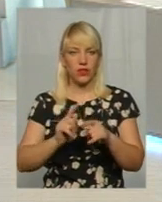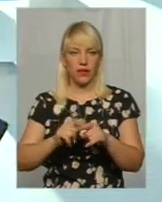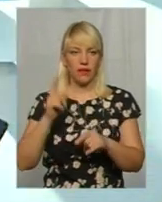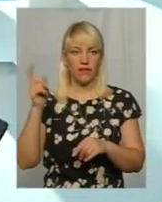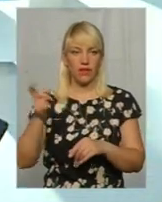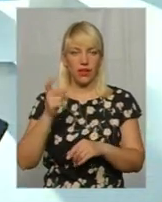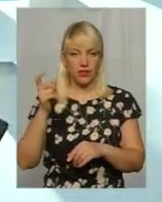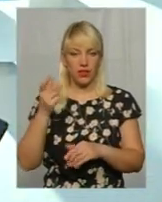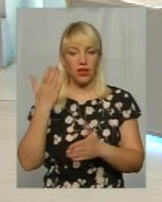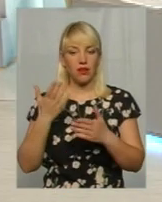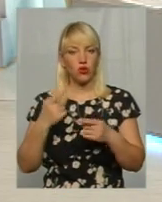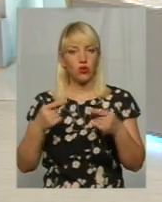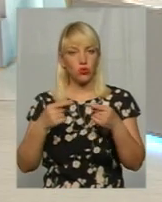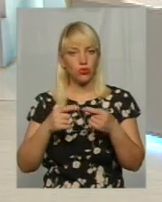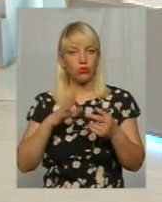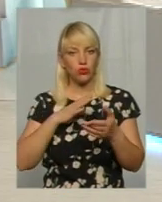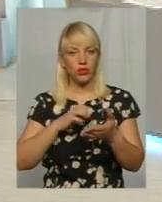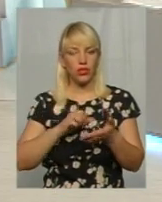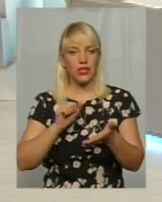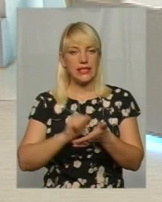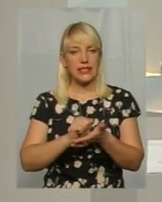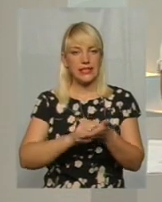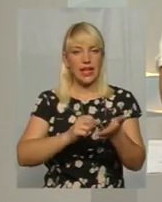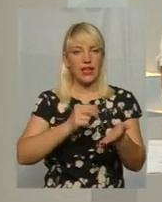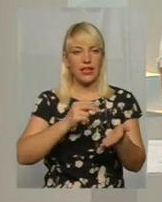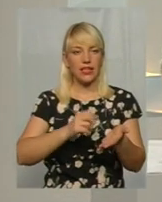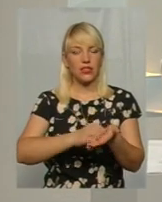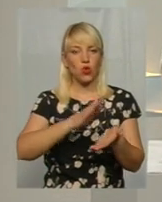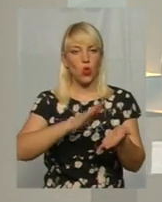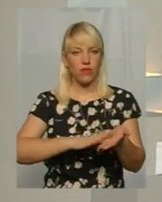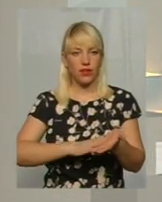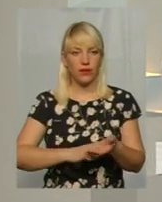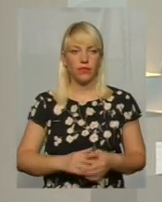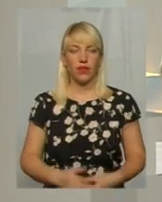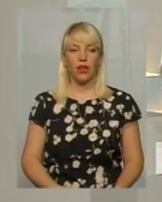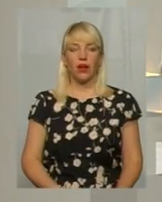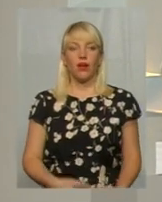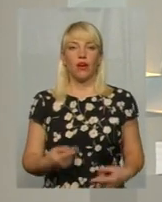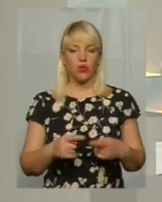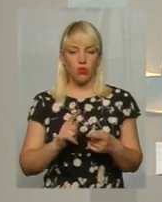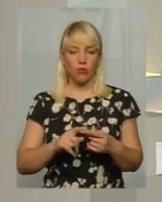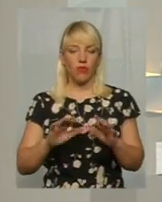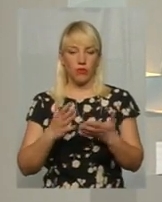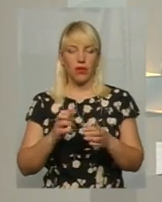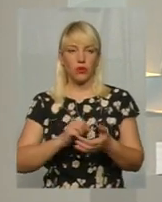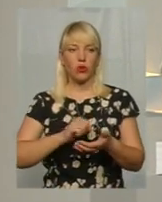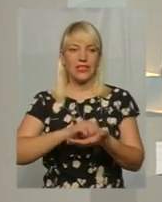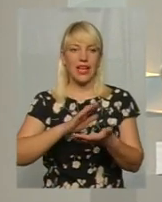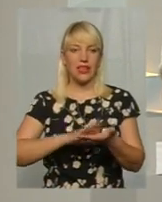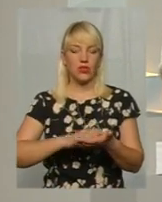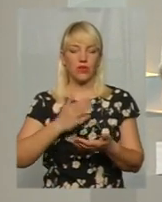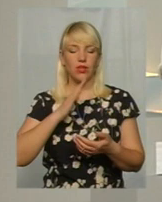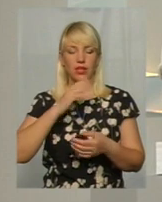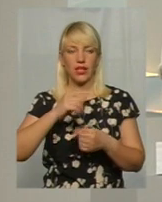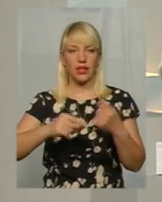якщо вони зареєстровані. От в цьому випадку, якщо зареєстровані, зареєстрованих підприємців в нас є в нашому місті 20 і є